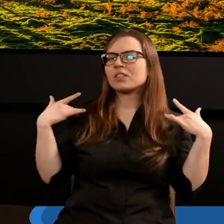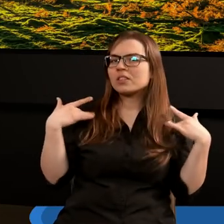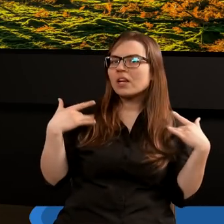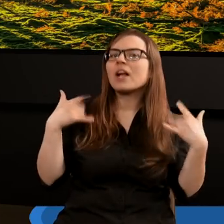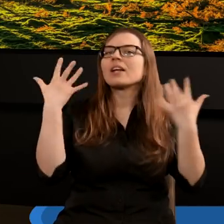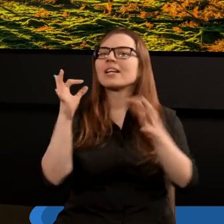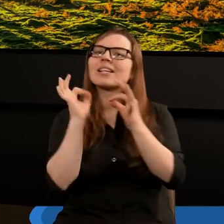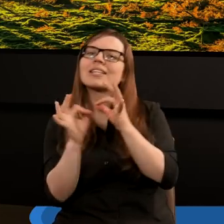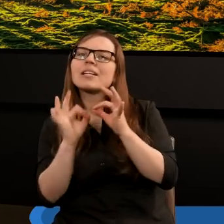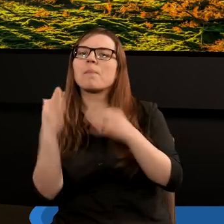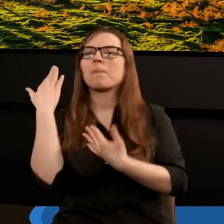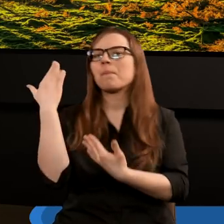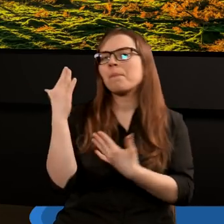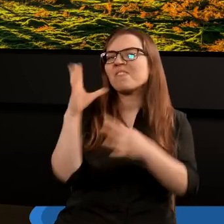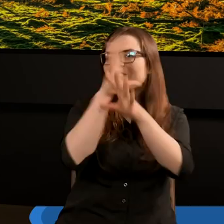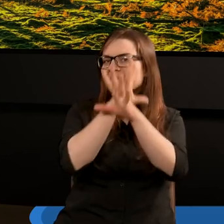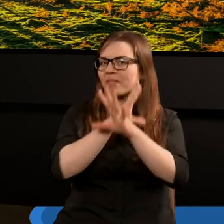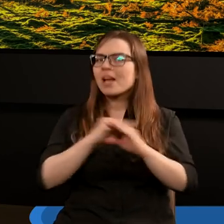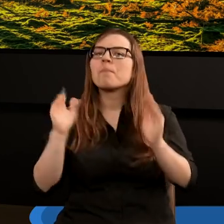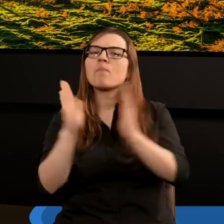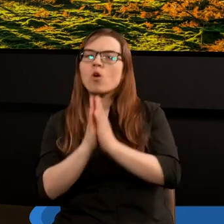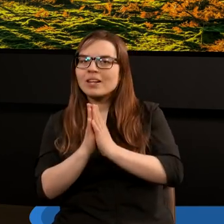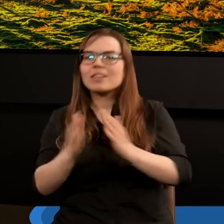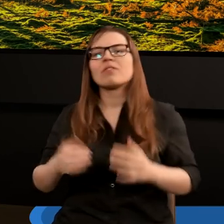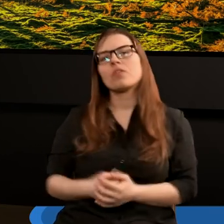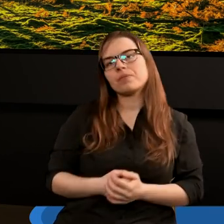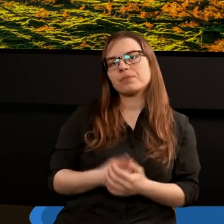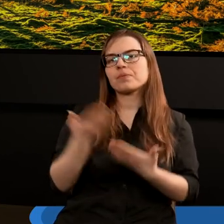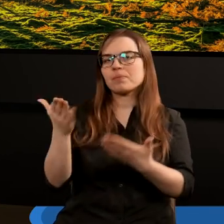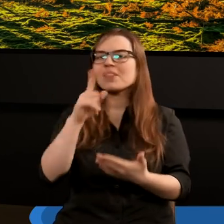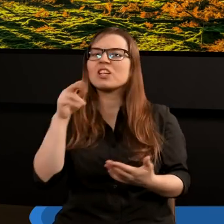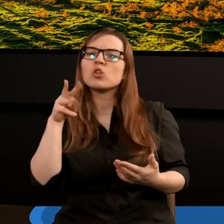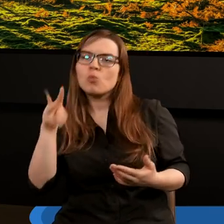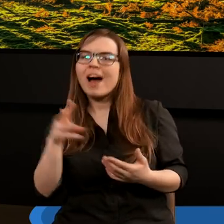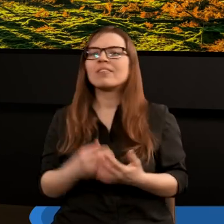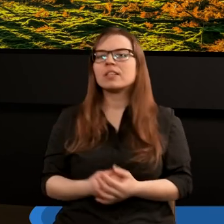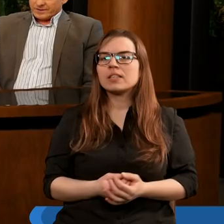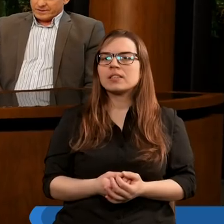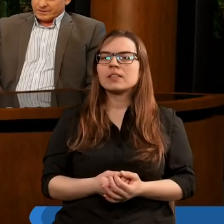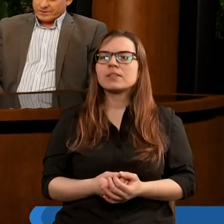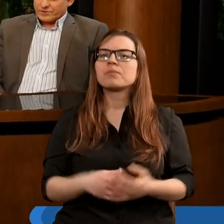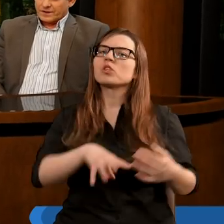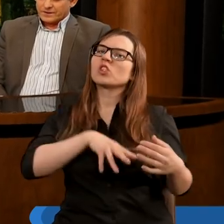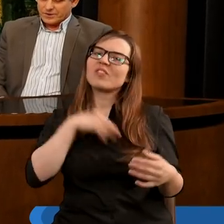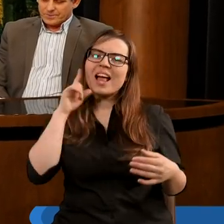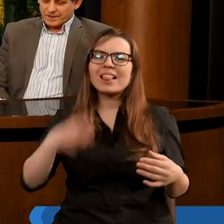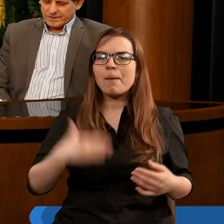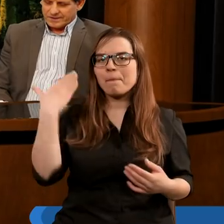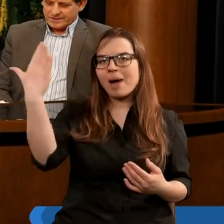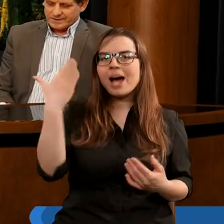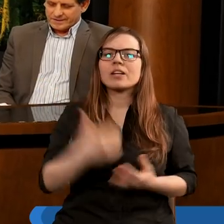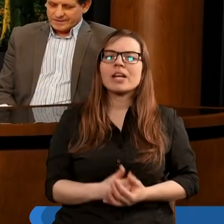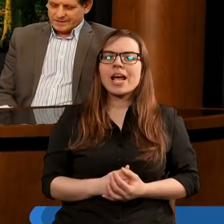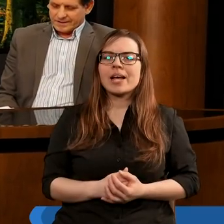chcemy go szczególnie przywitać, uwielbić modlitwą. Bardzo proszę, Dzisławie Mogiltwie. Święty nasz